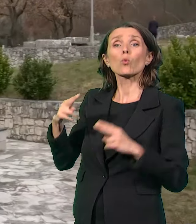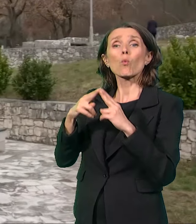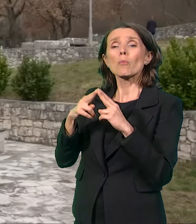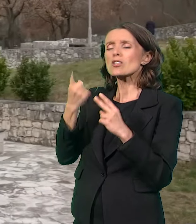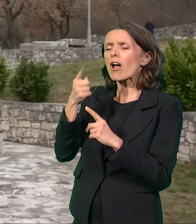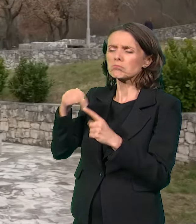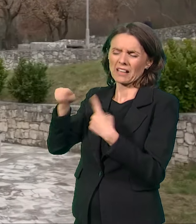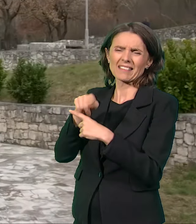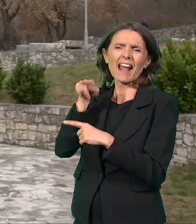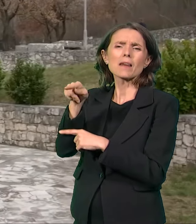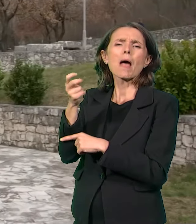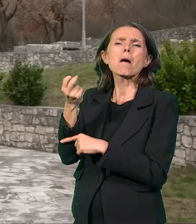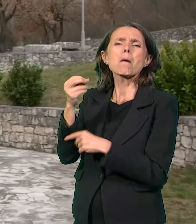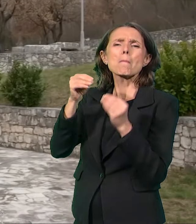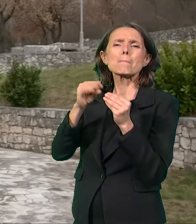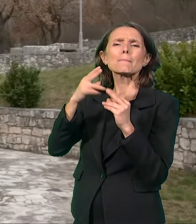Brčkog.